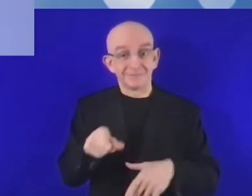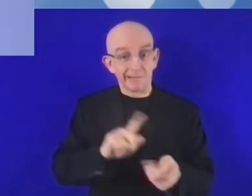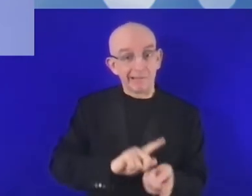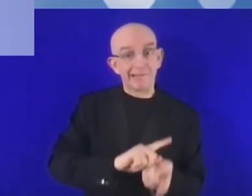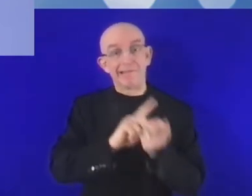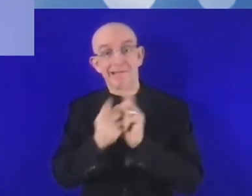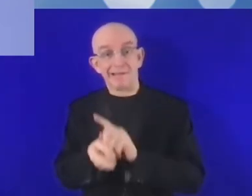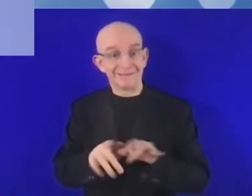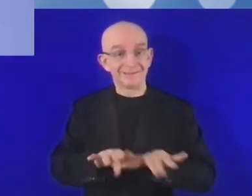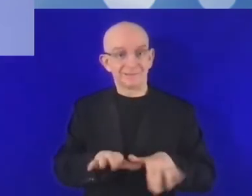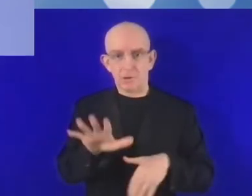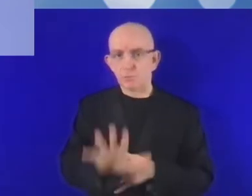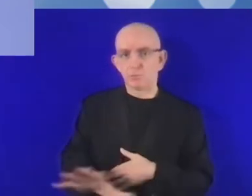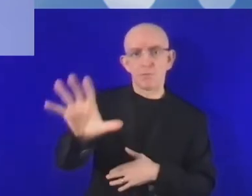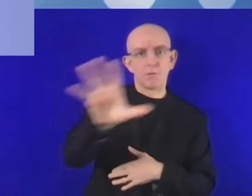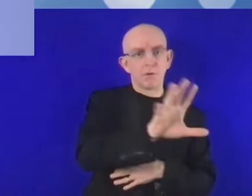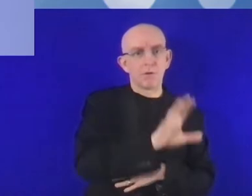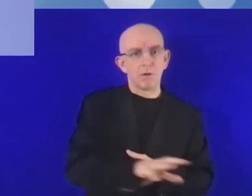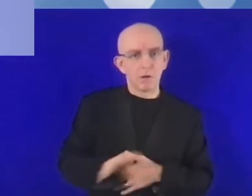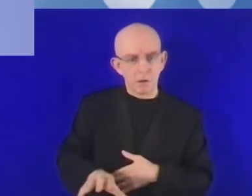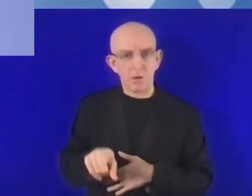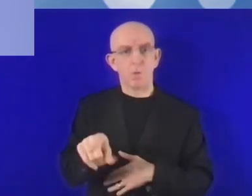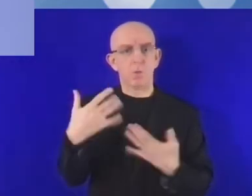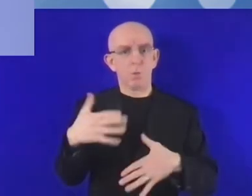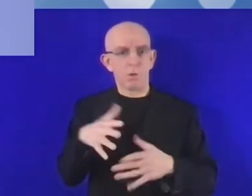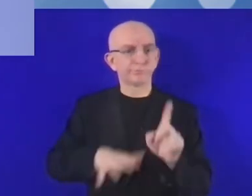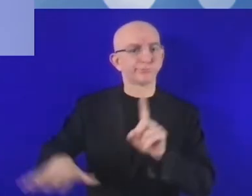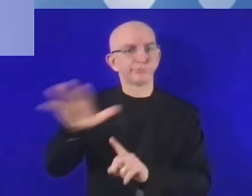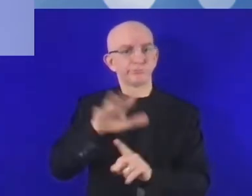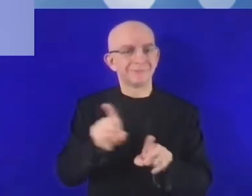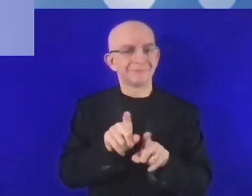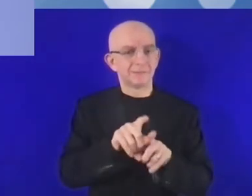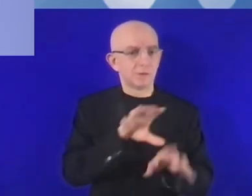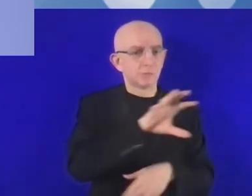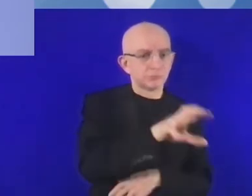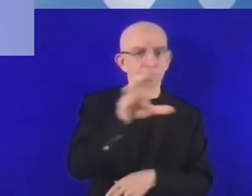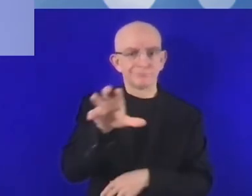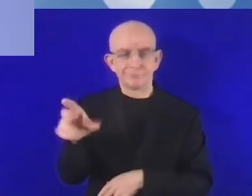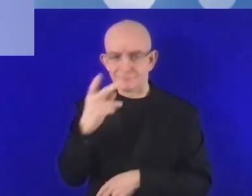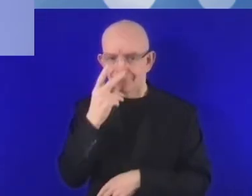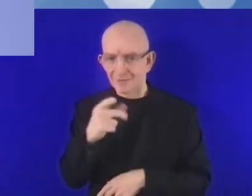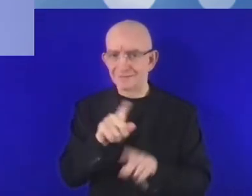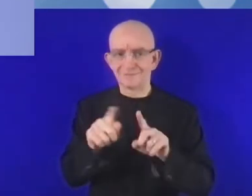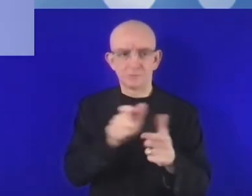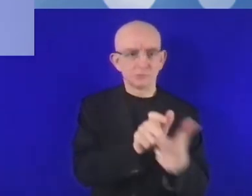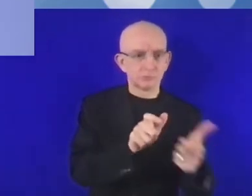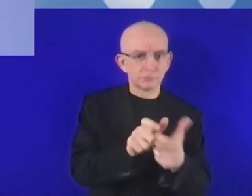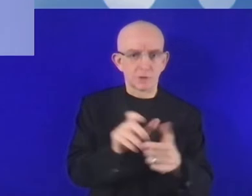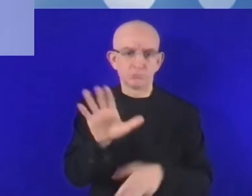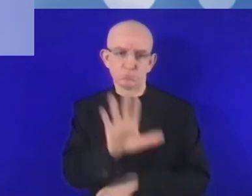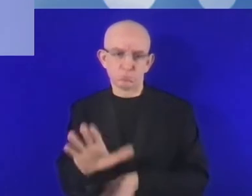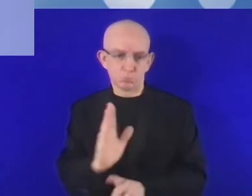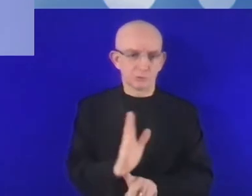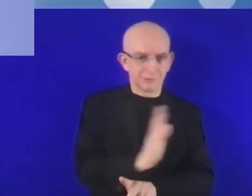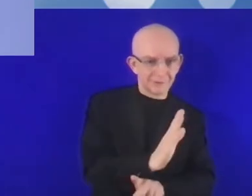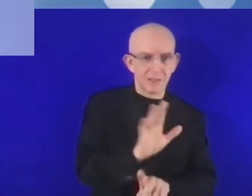cyfryzacji w różnych regionach i w różnych branżach państw członkowskich. I